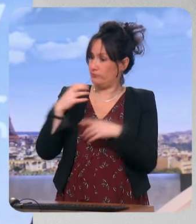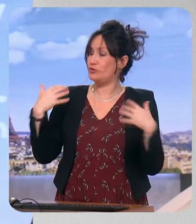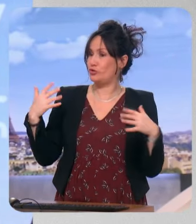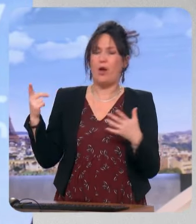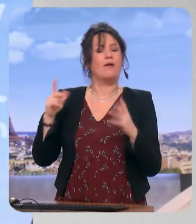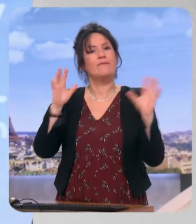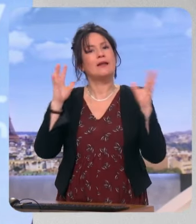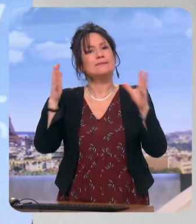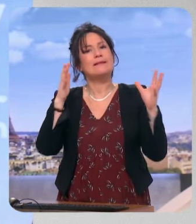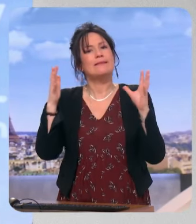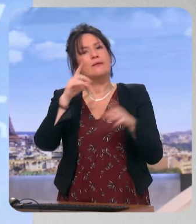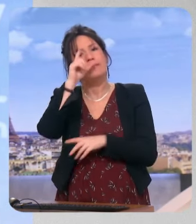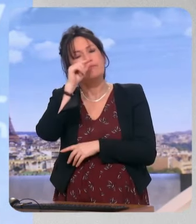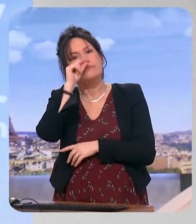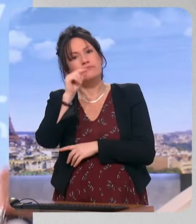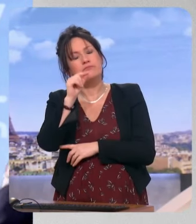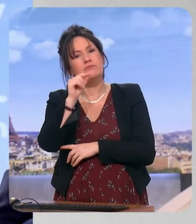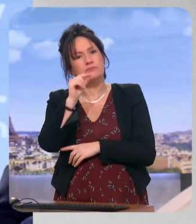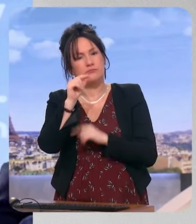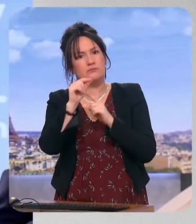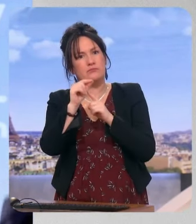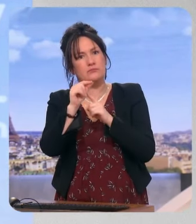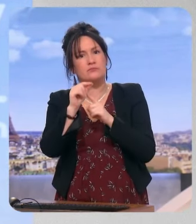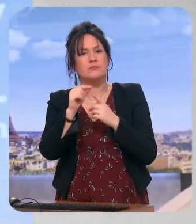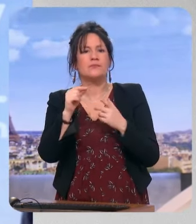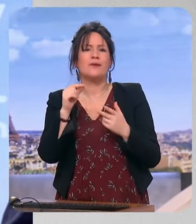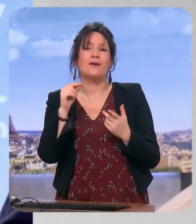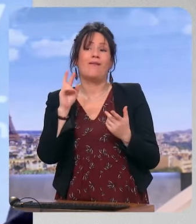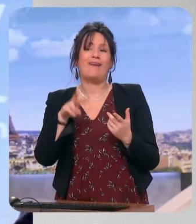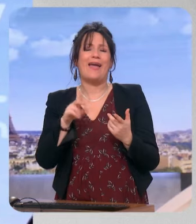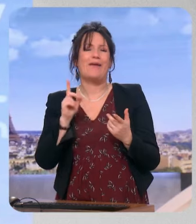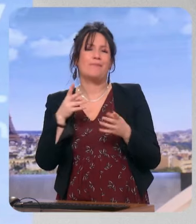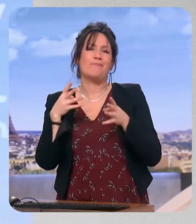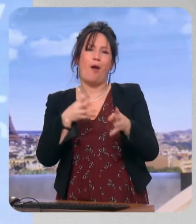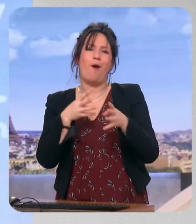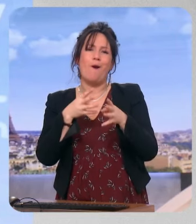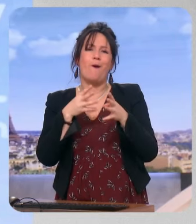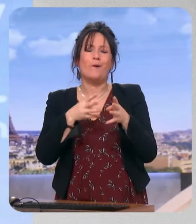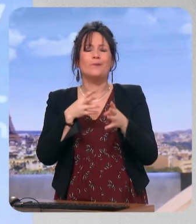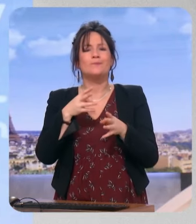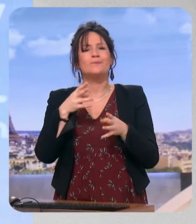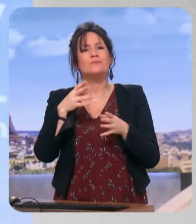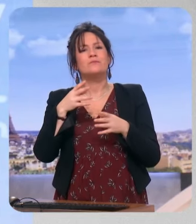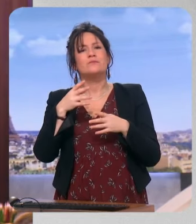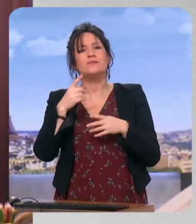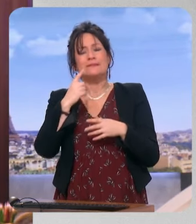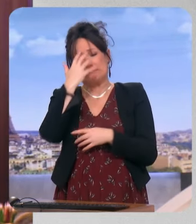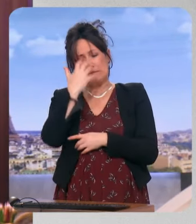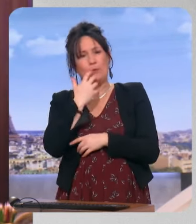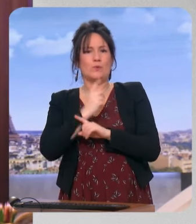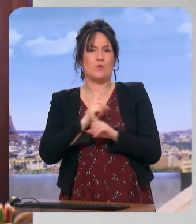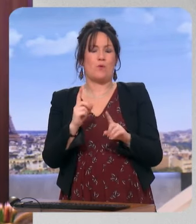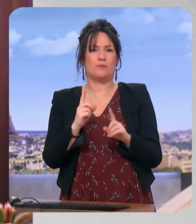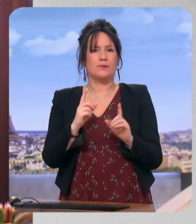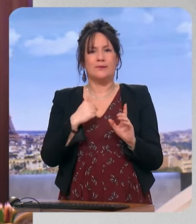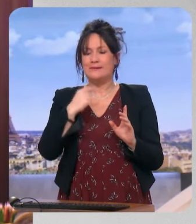Vladimir Poutine, mais en réalité pour se moquer de lui, en réalité pas de façon sérieuse, je pense